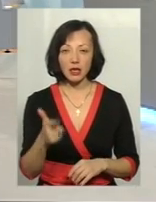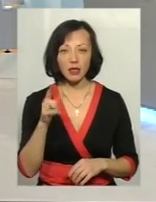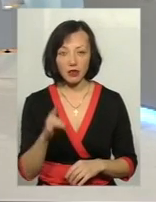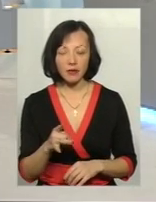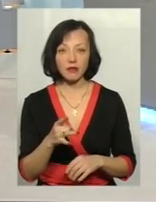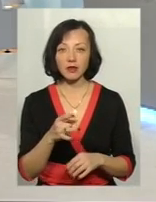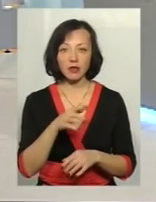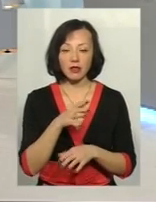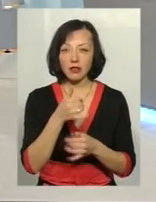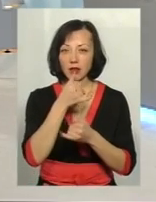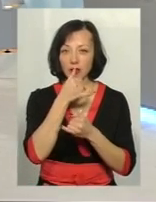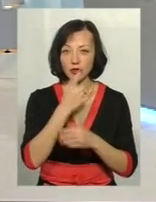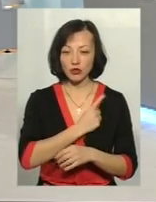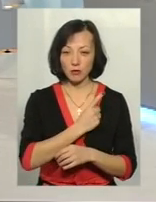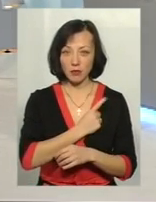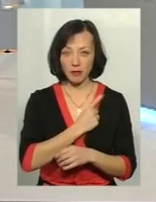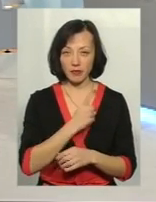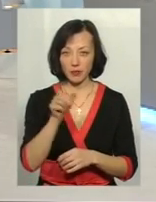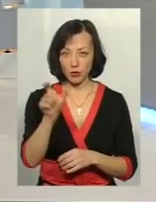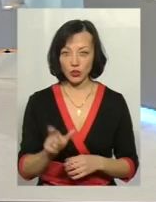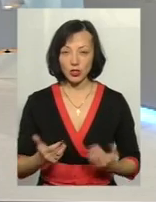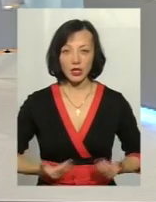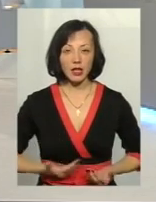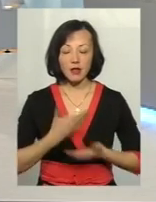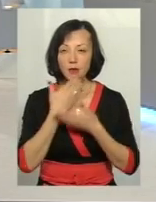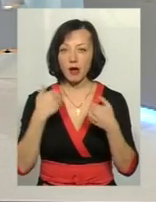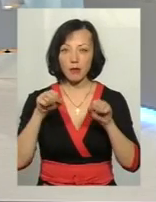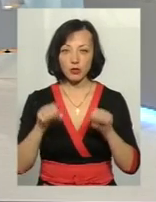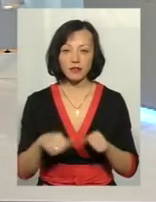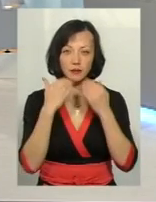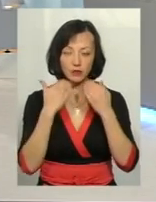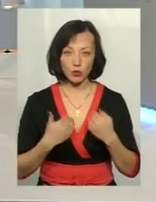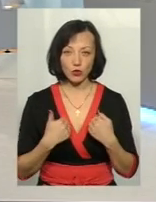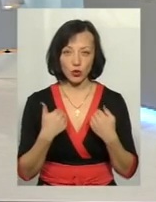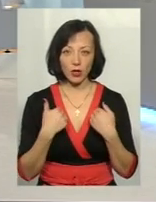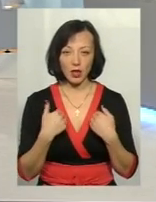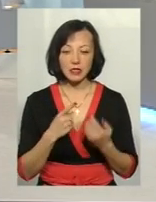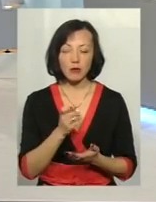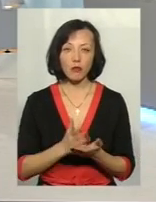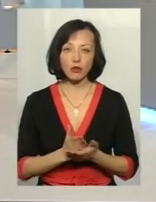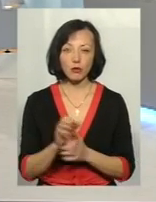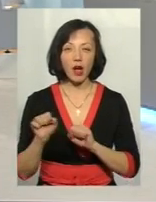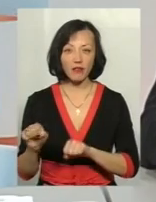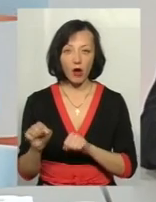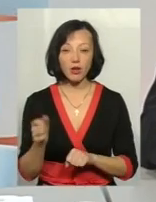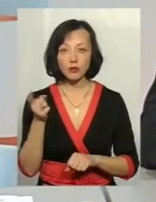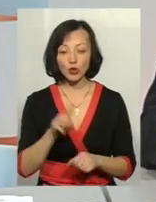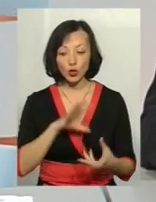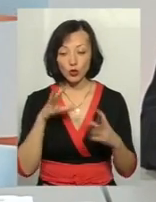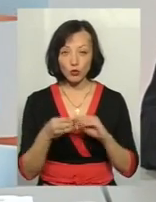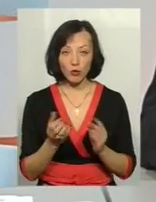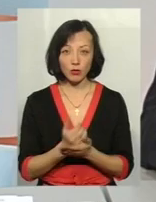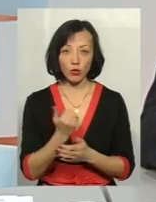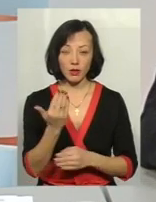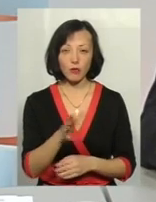тому вона не була і жила одна пенсіонерка, вона не мала можливості звернутися до нас за послами адвоката, оскільки сума доходів